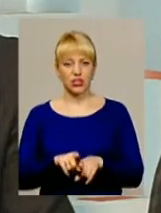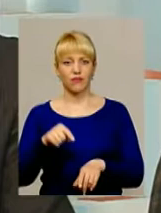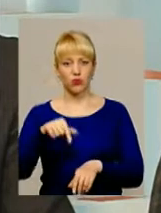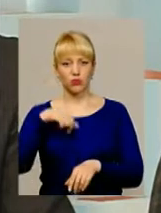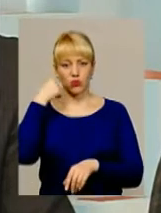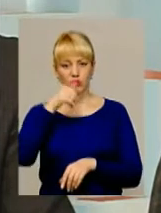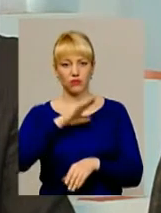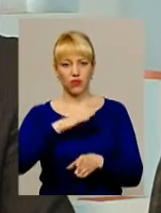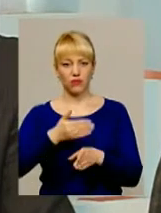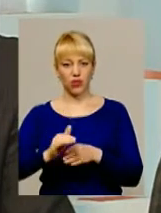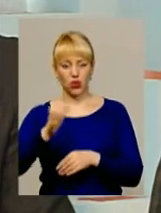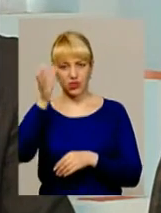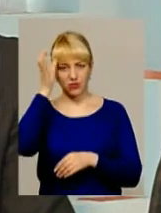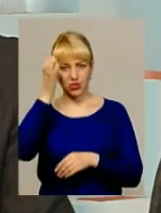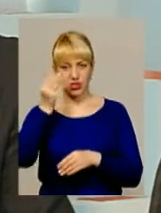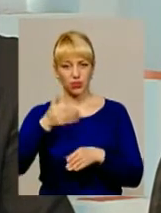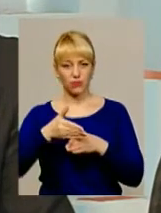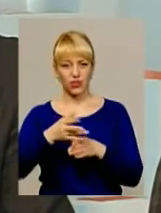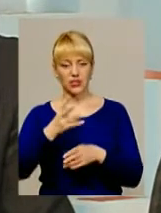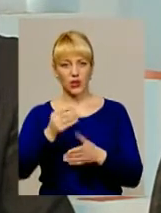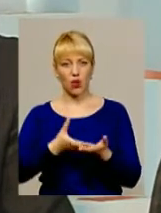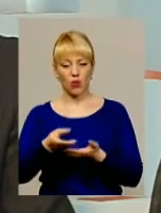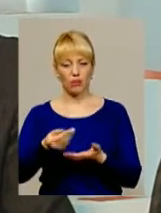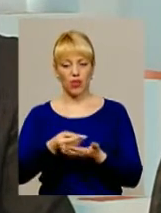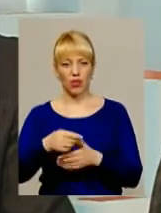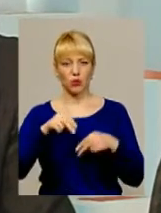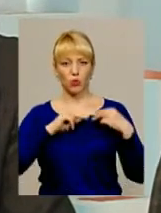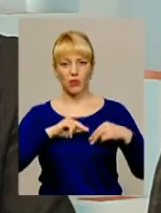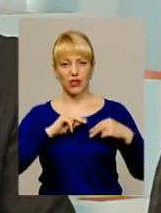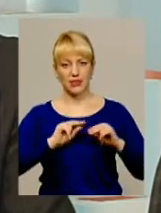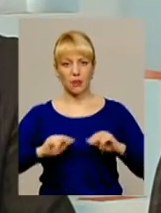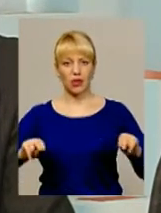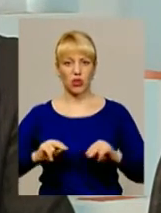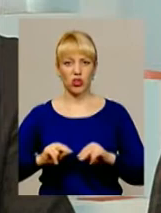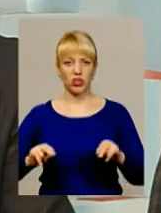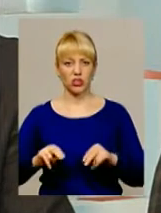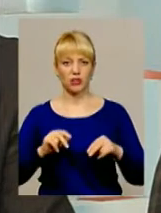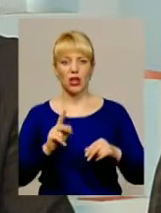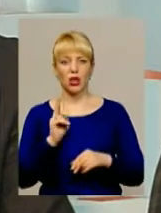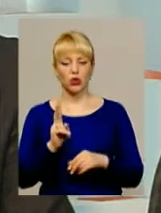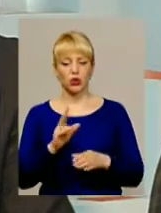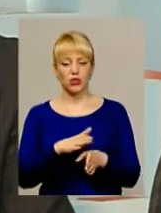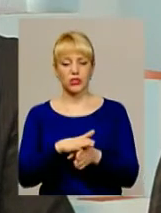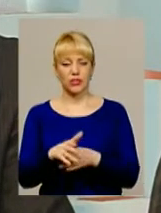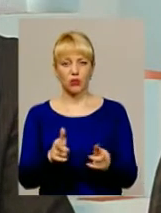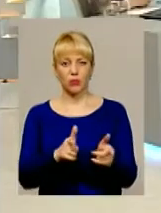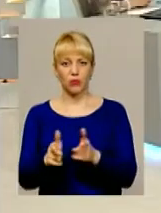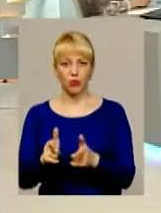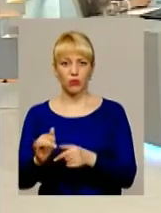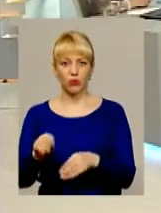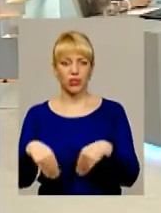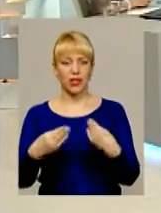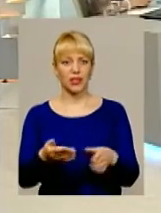виділені освітні субвенції на оплату праці педагогічним працівникам, які здійснюють підготовку і надають